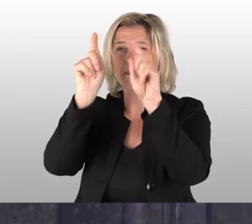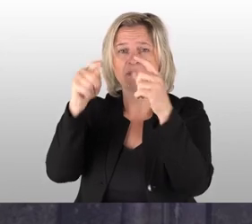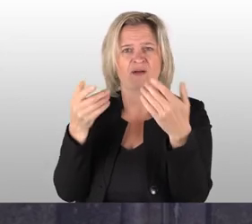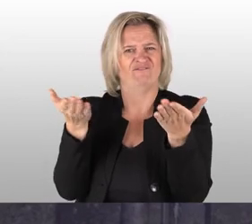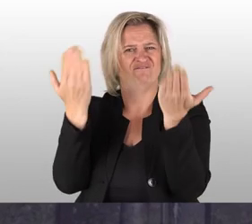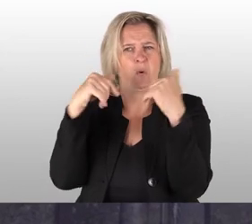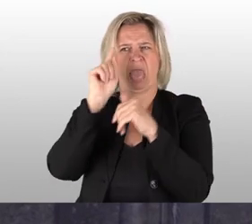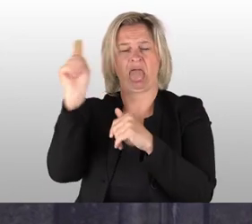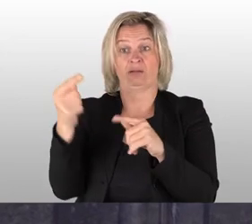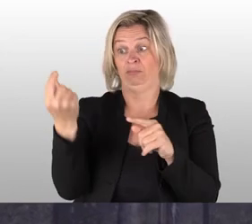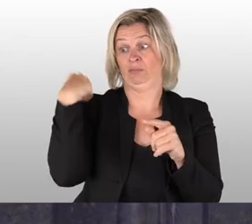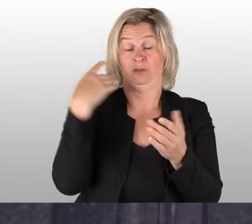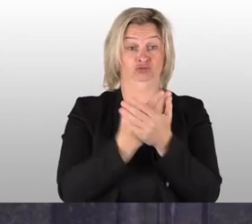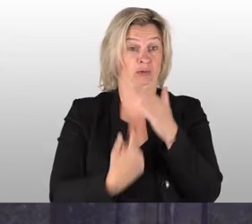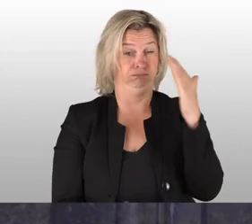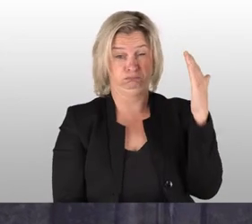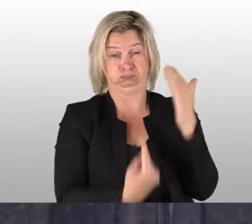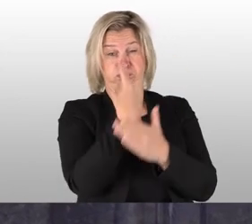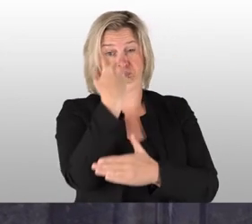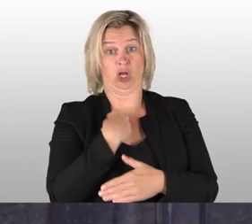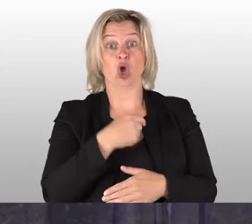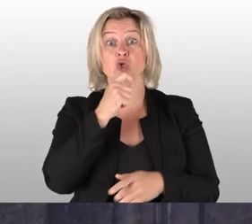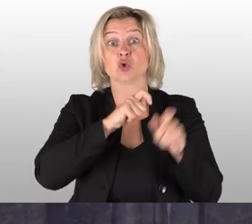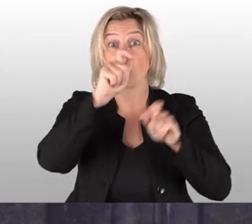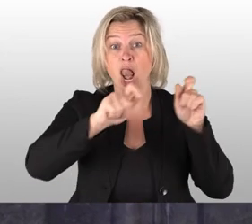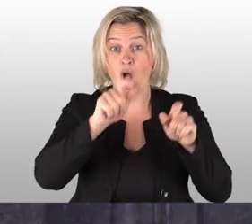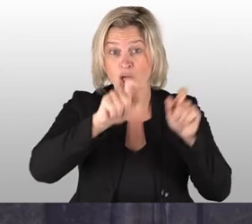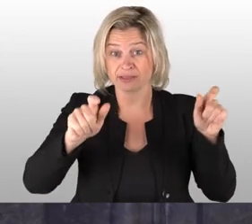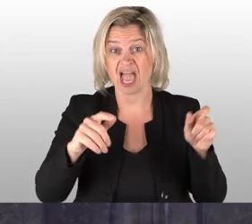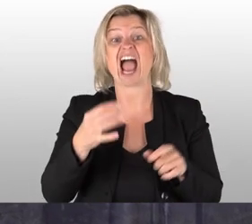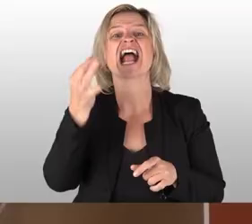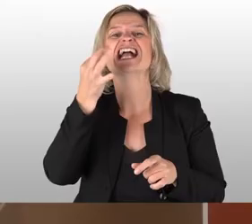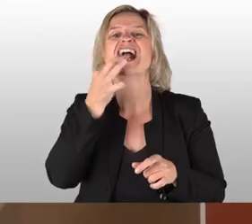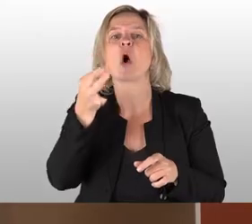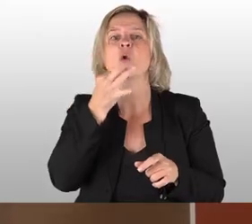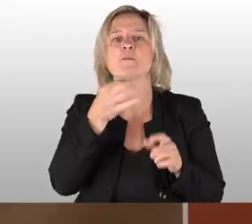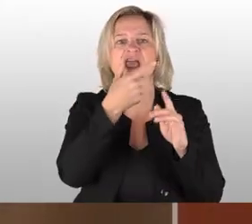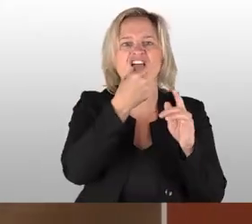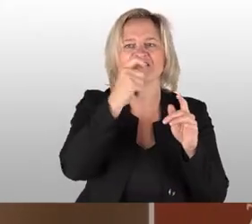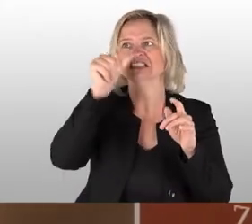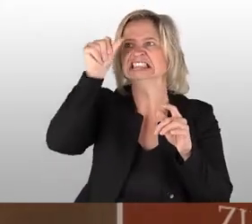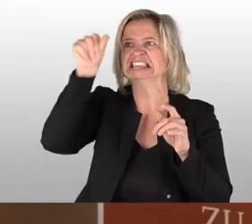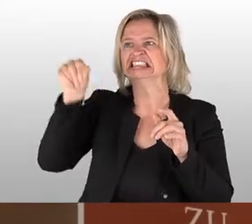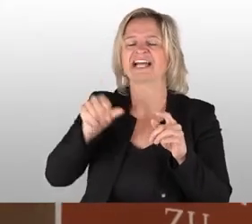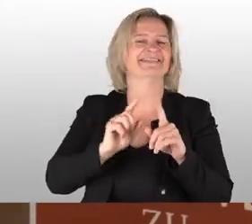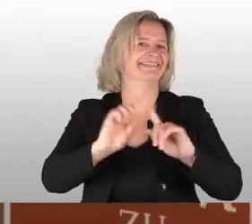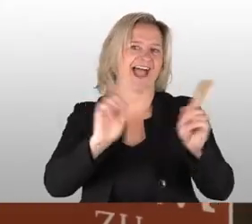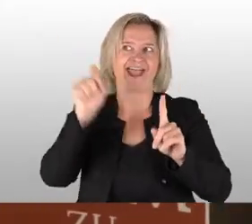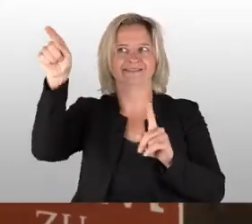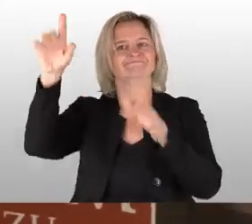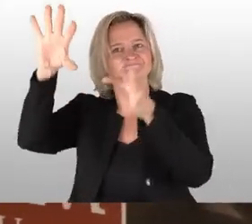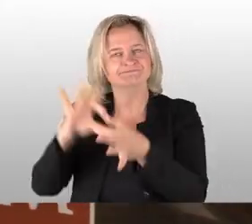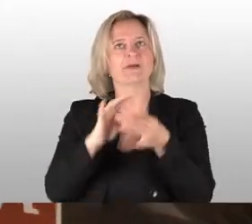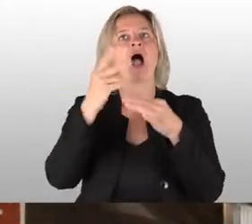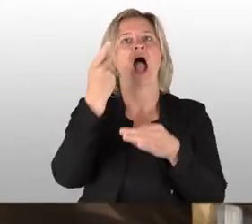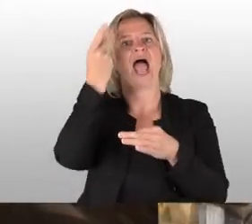dusseligste Frage bisher war es eventuell die Jugend und hat Kaugummi da dran geklebt? Nein, sicherlich nicht. Das erinnert an die Erbauung